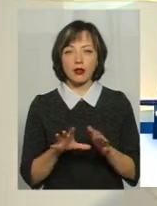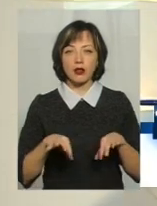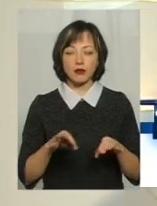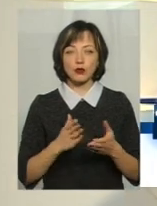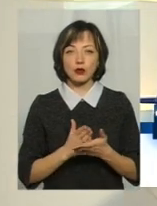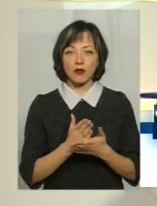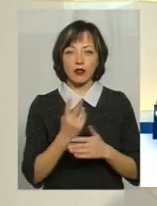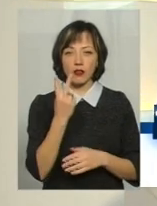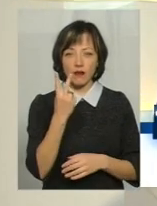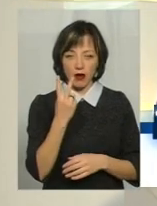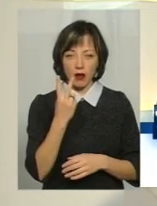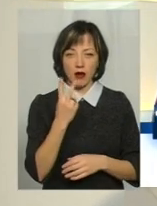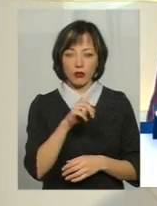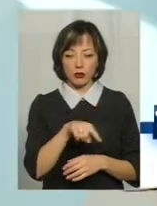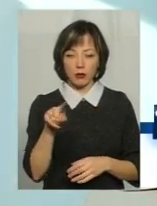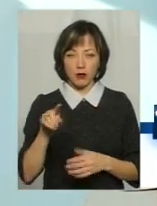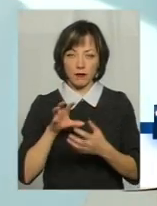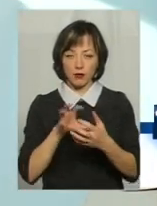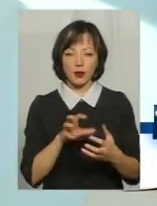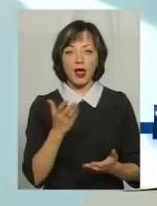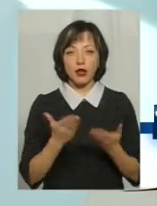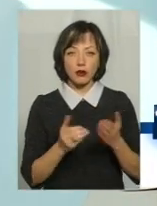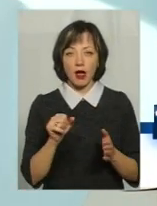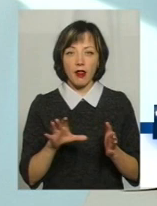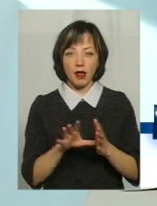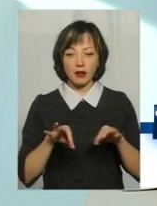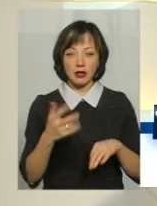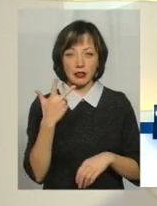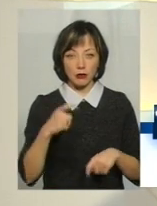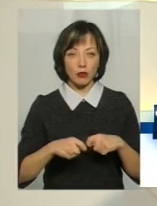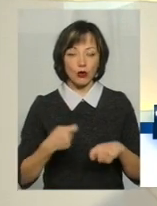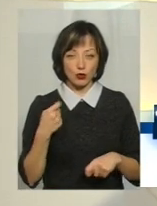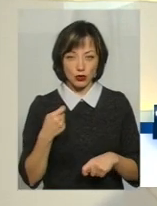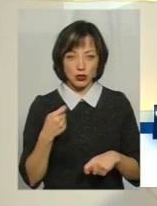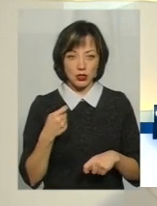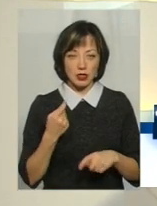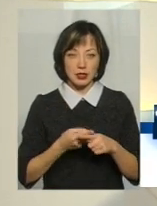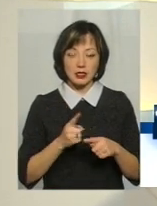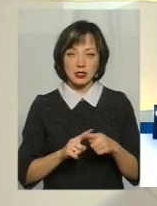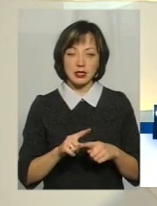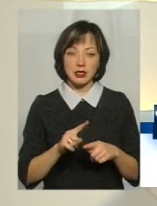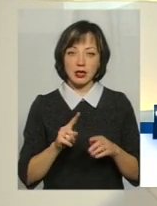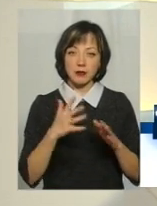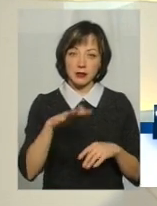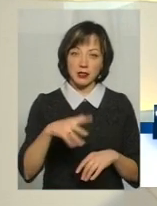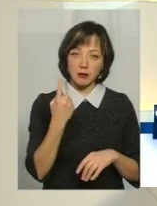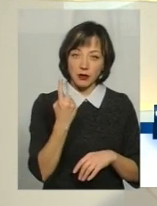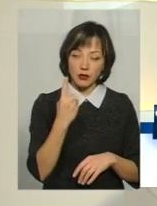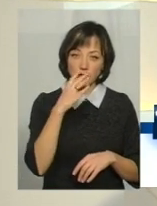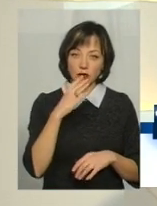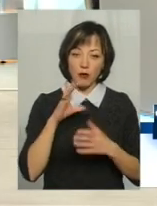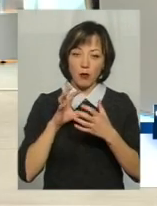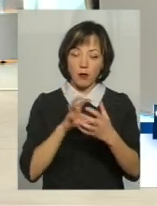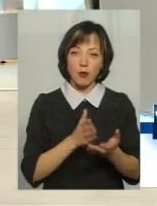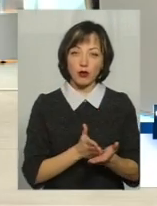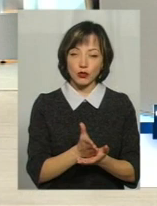буде обслуговувати лише два маршрути автобусних. Якщо в електротрансу буде три порушення, це три порушення лише на 51-му маршруті чи на